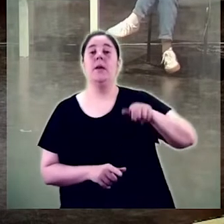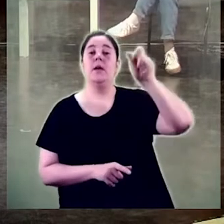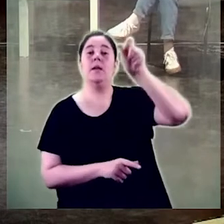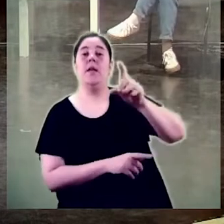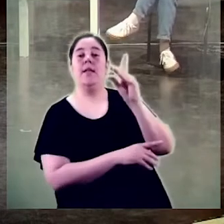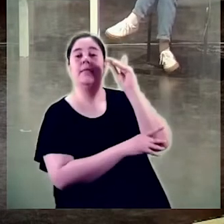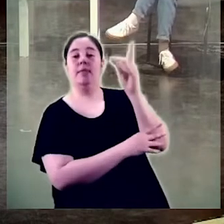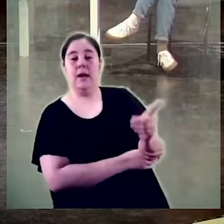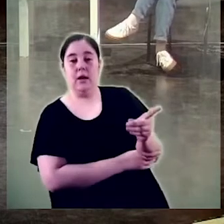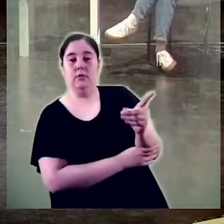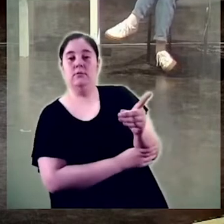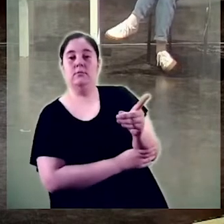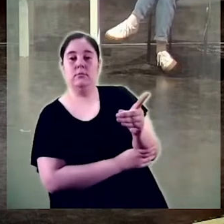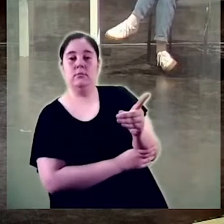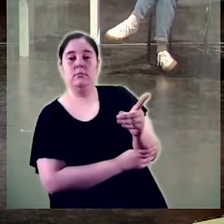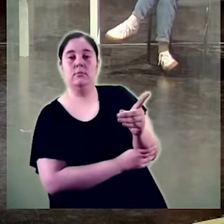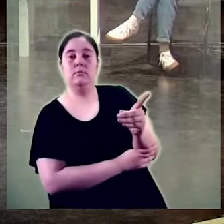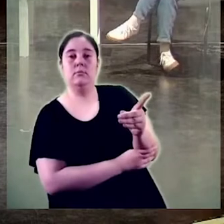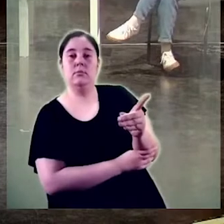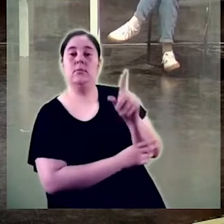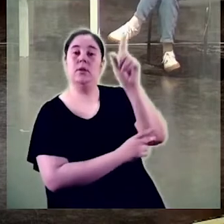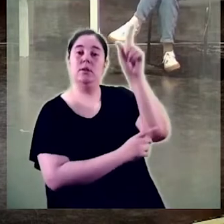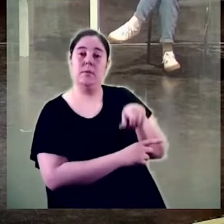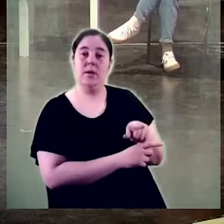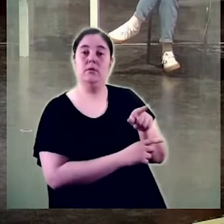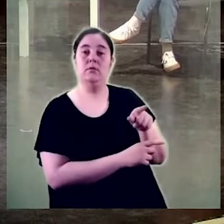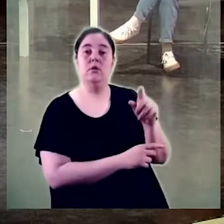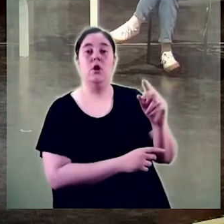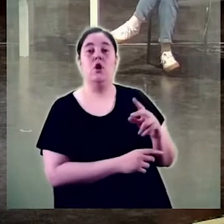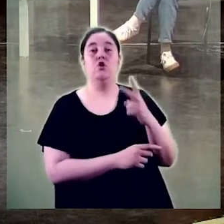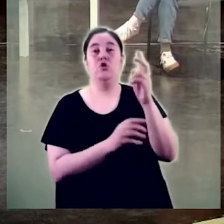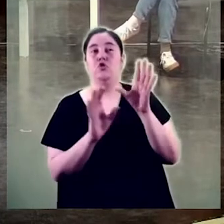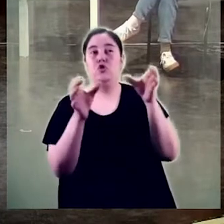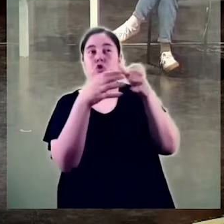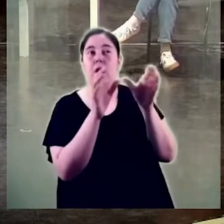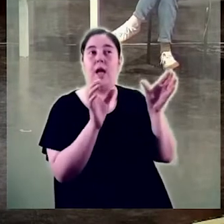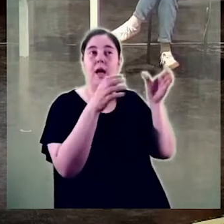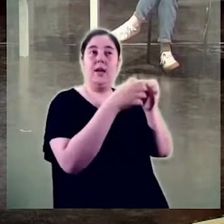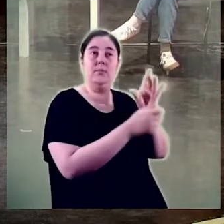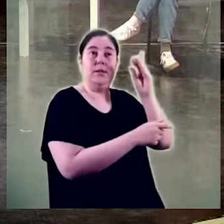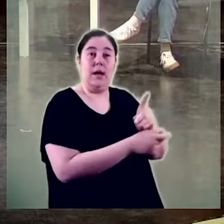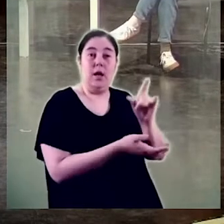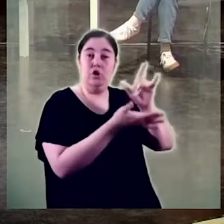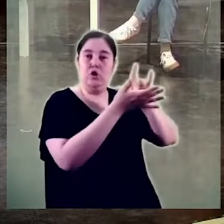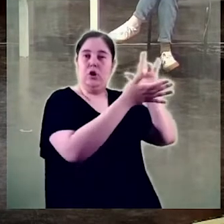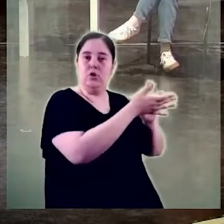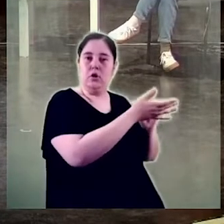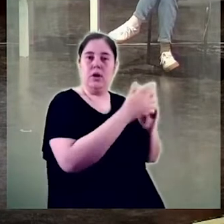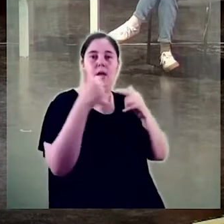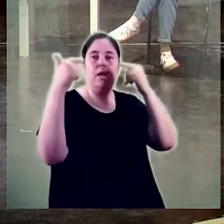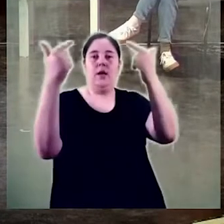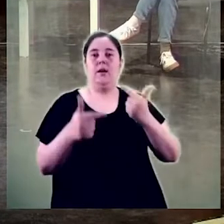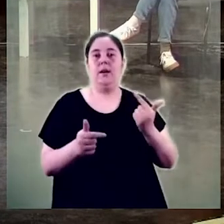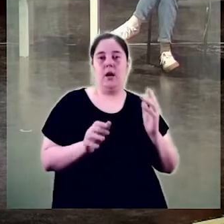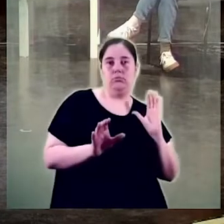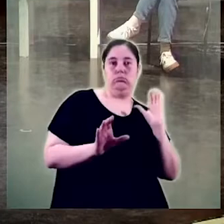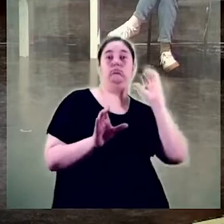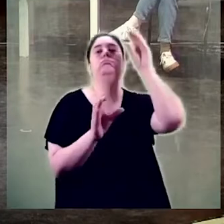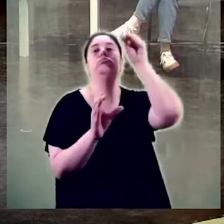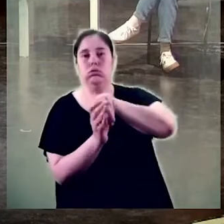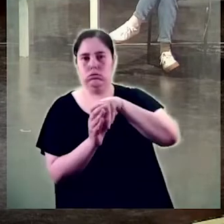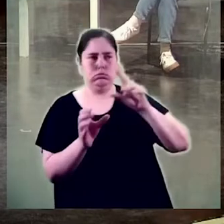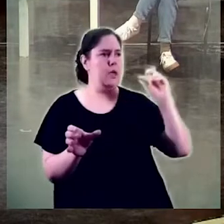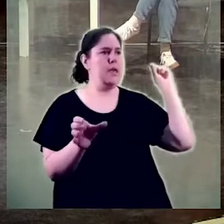i amb ell els i les integrants dels dos darrers equips s'han implicat en el grau sense tabios ni